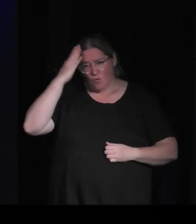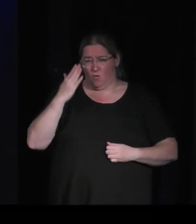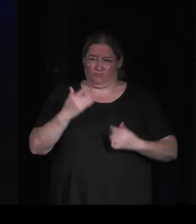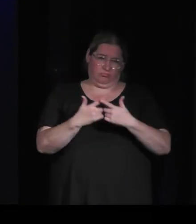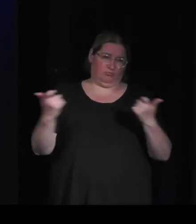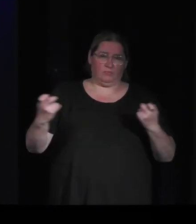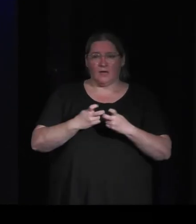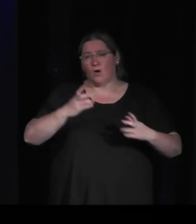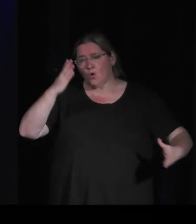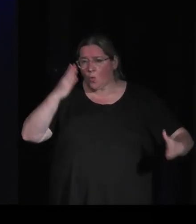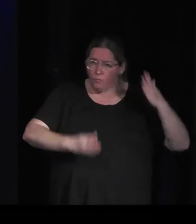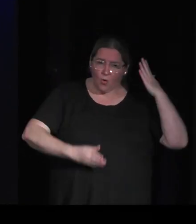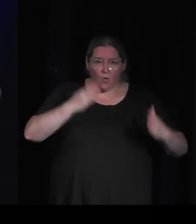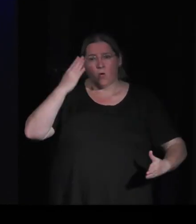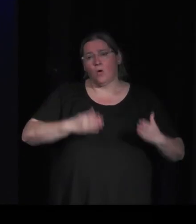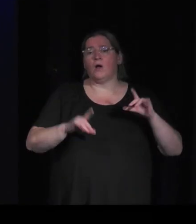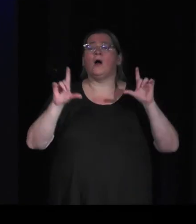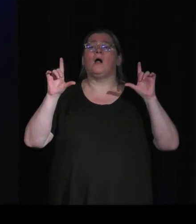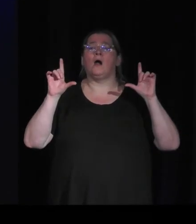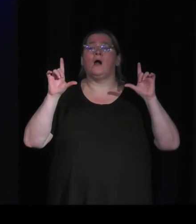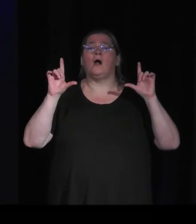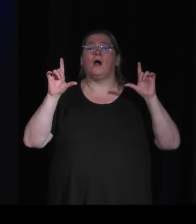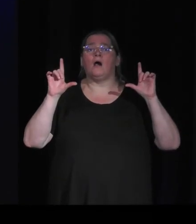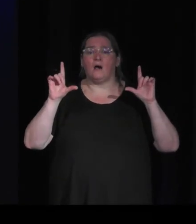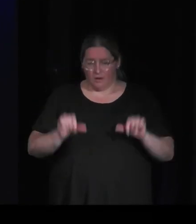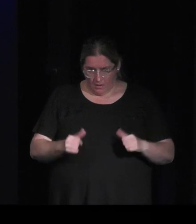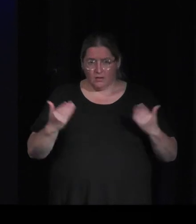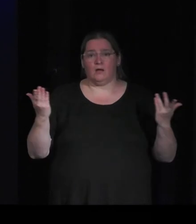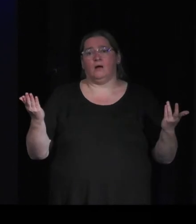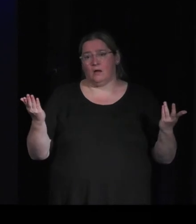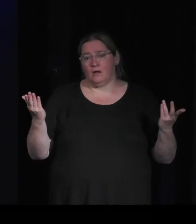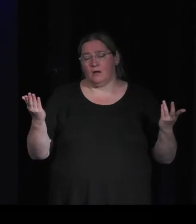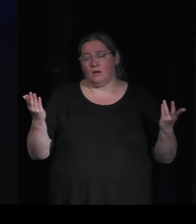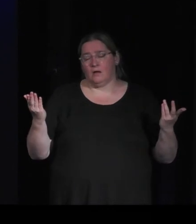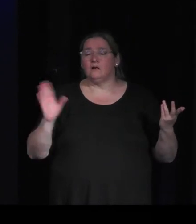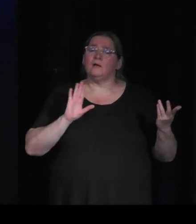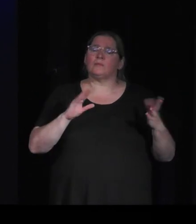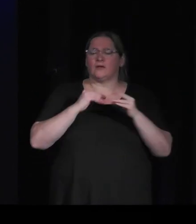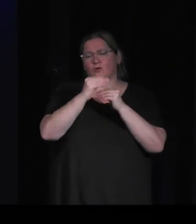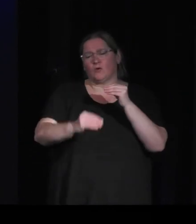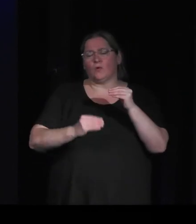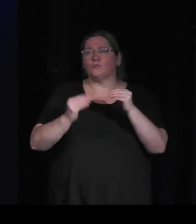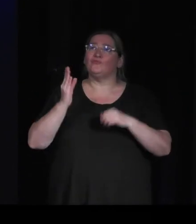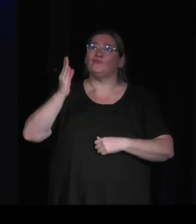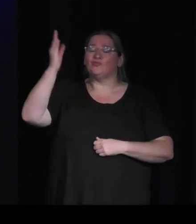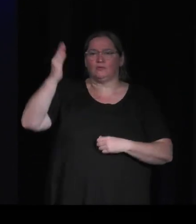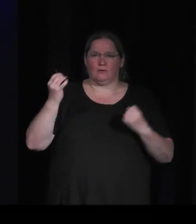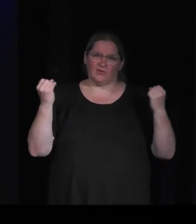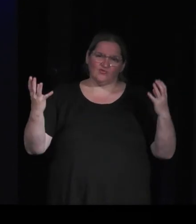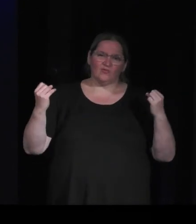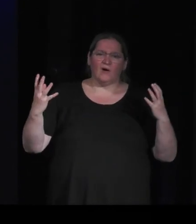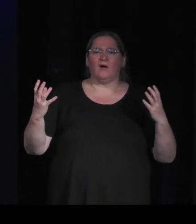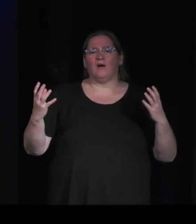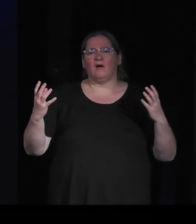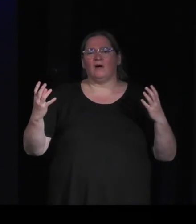évidemment du côté des des univers un peu plus futuristes et technologiques mais je pense que les compagnons montures